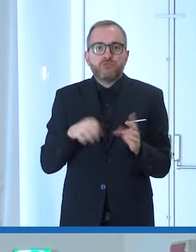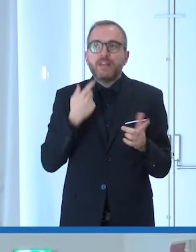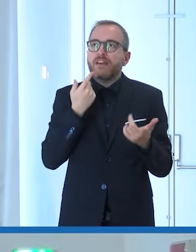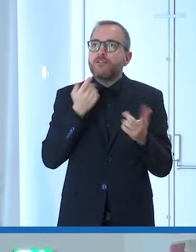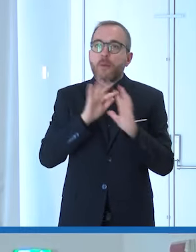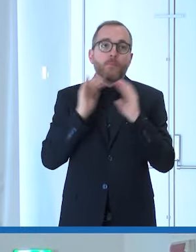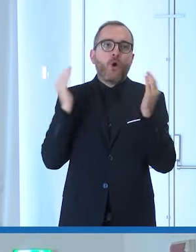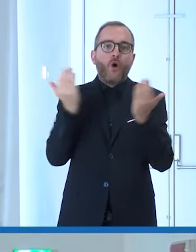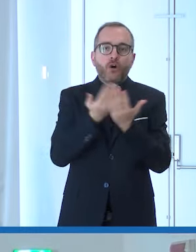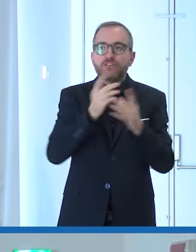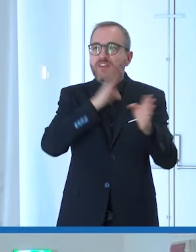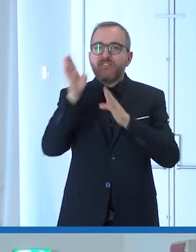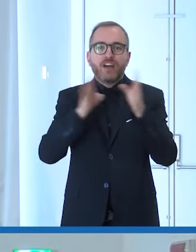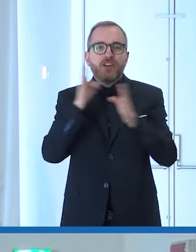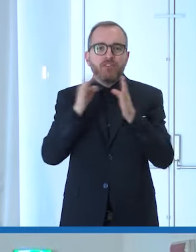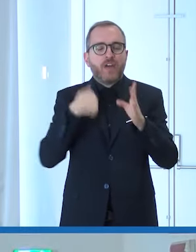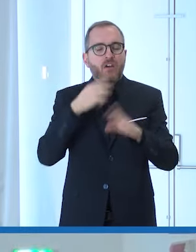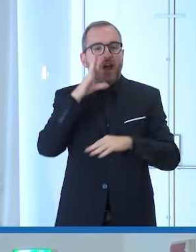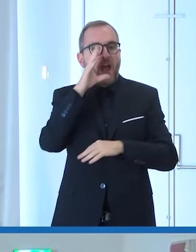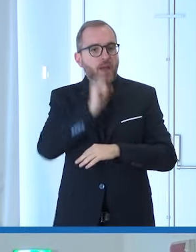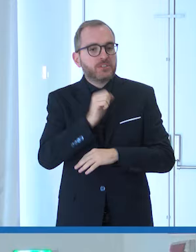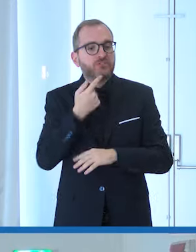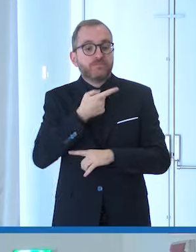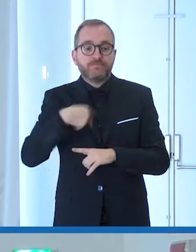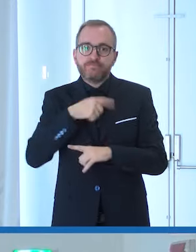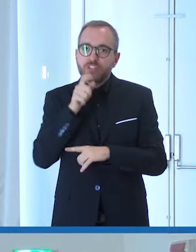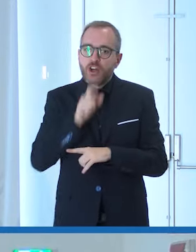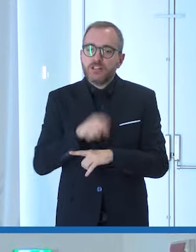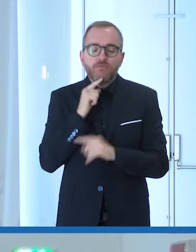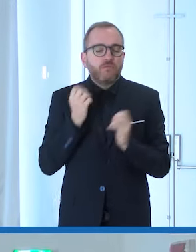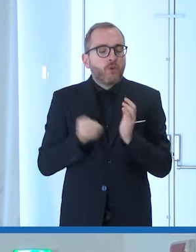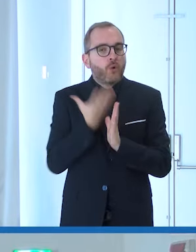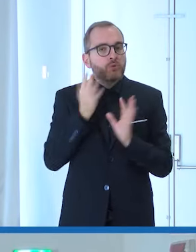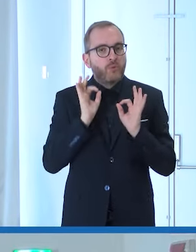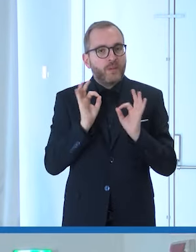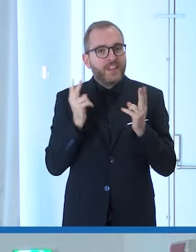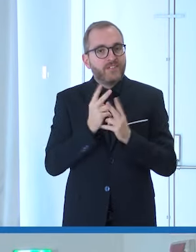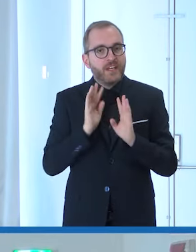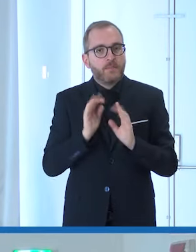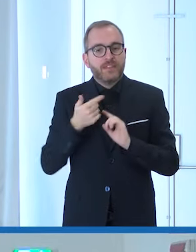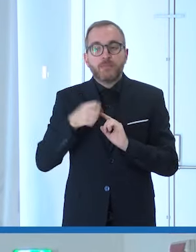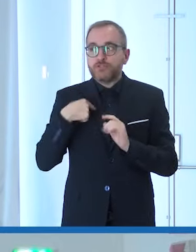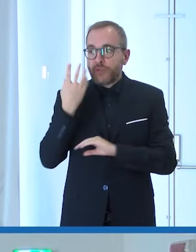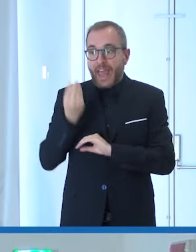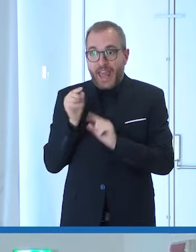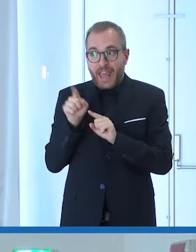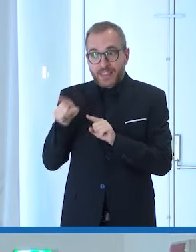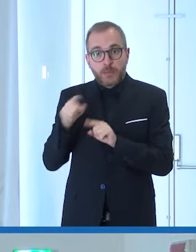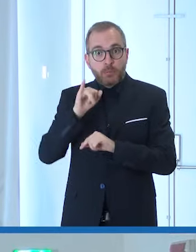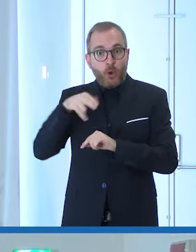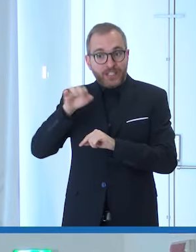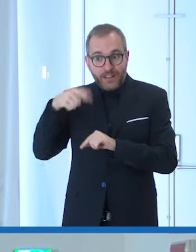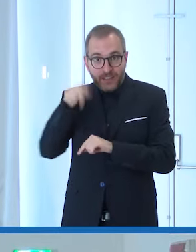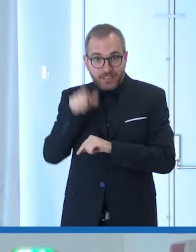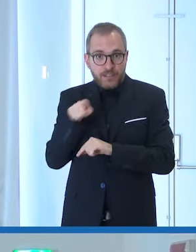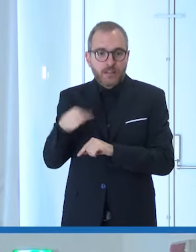mondo e capisco quanto siamo fortunati ad avere un ente di questo tipo in